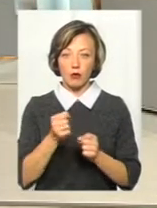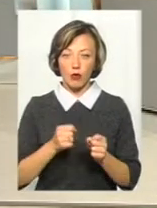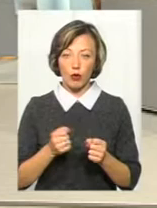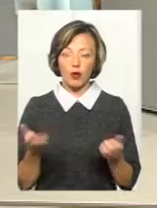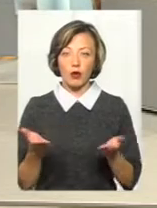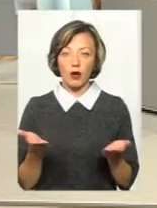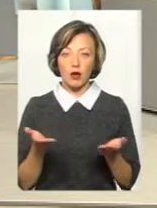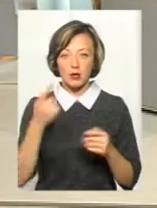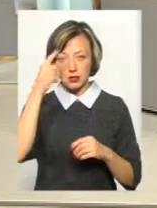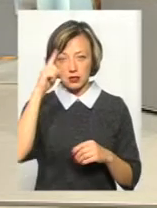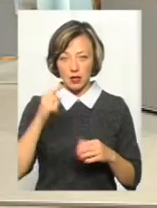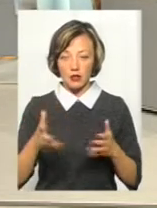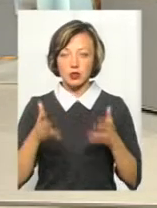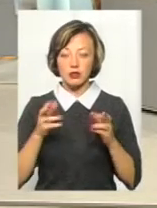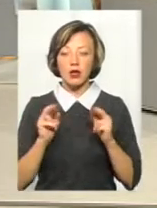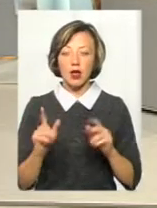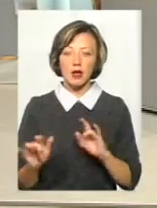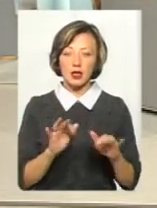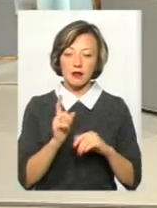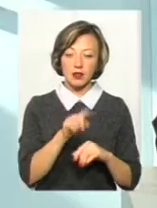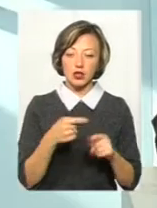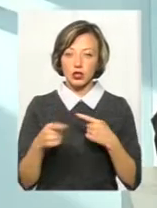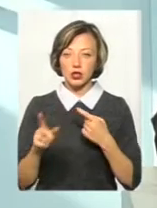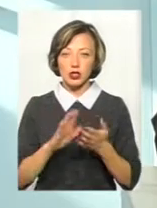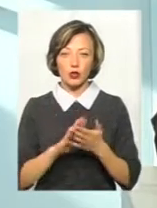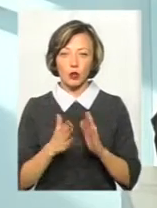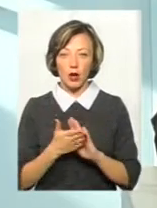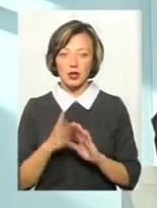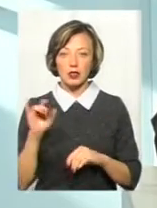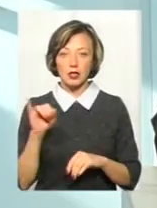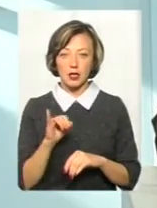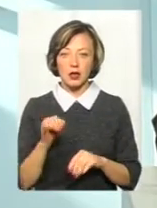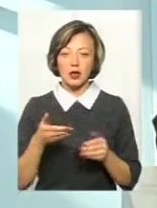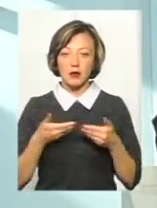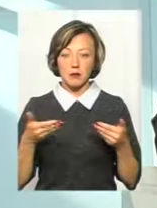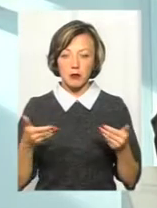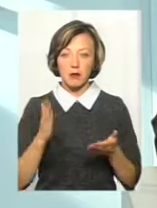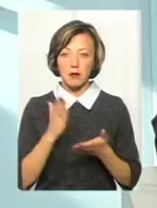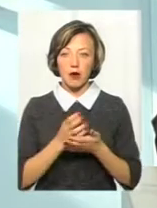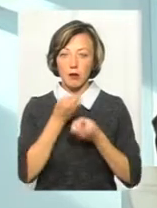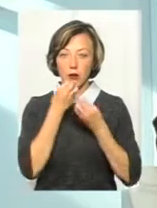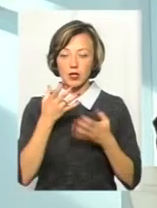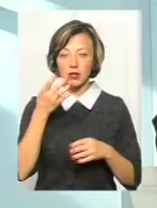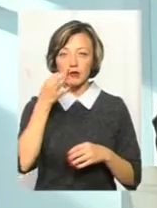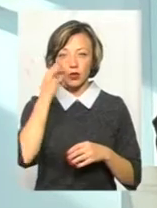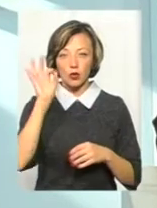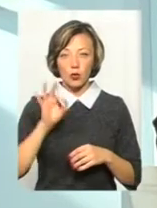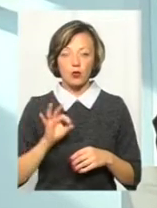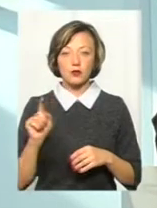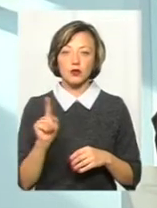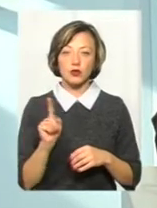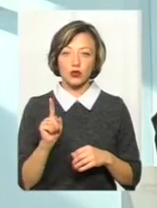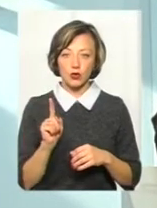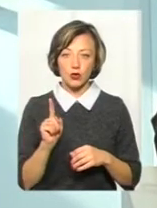яка знає чітко, як діяти в тій чи іншій ситуації. І ми маємо позитивний досвід, що